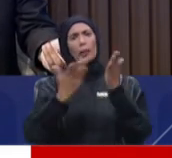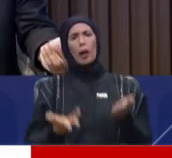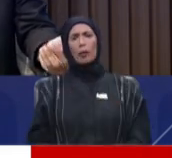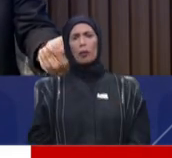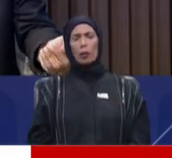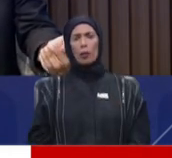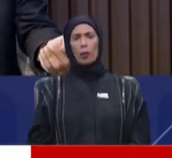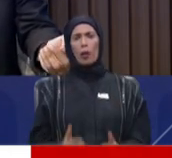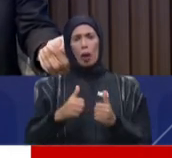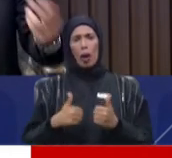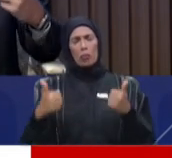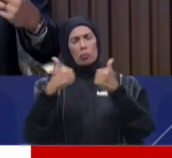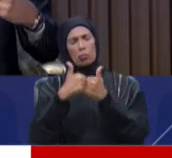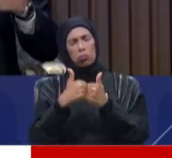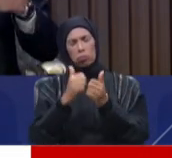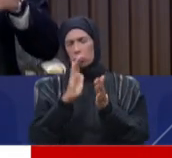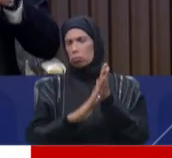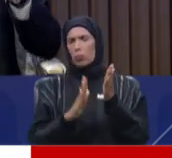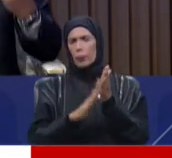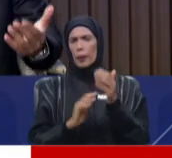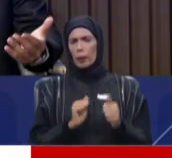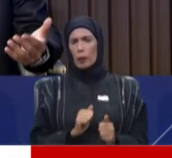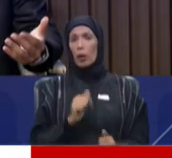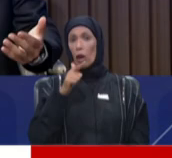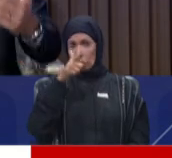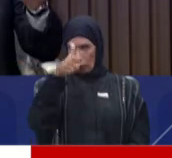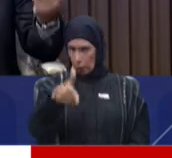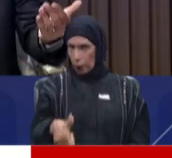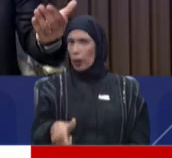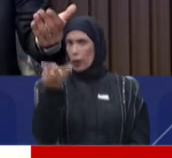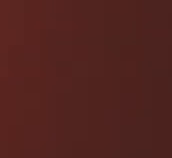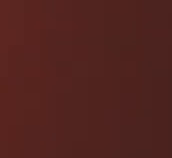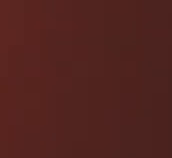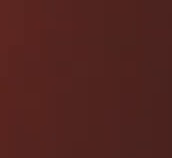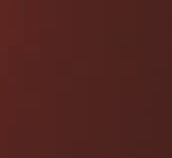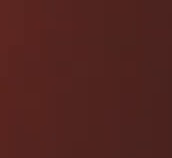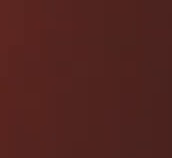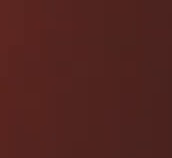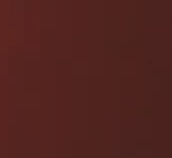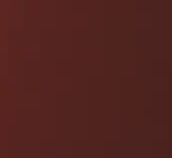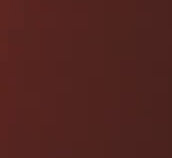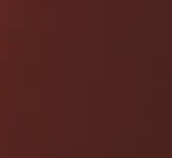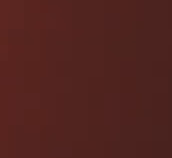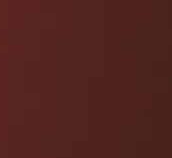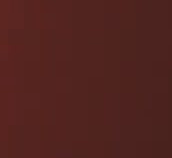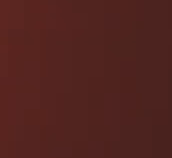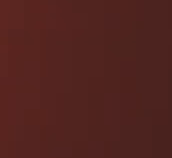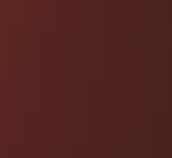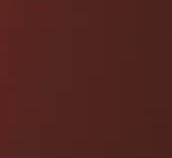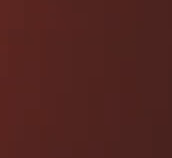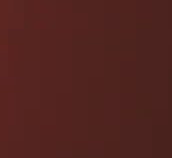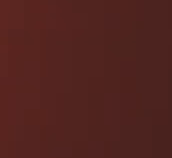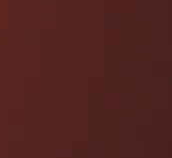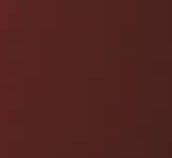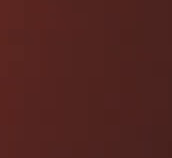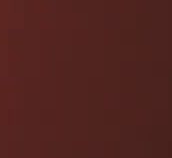ان عائلت في خطر فانت لما تخبر على المخالطين انت حميتهم حقا انت حميته شونع مخالط